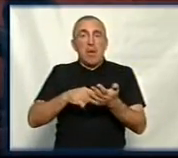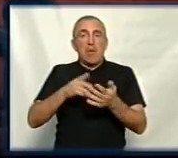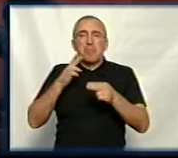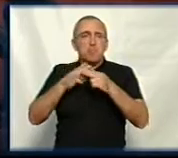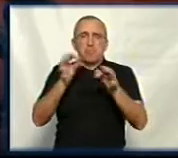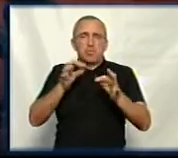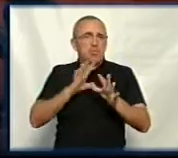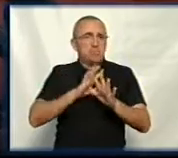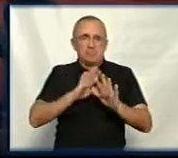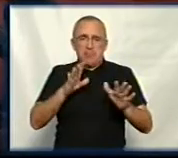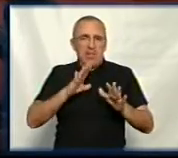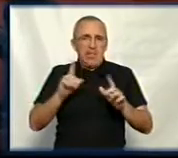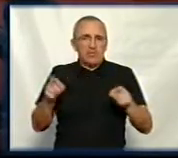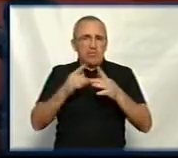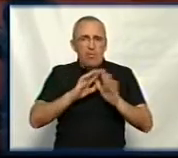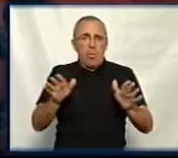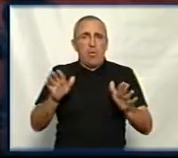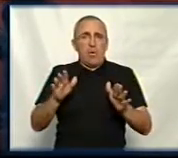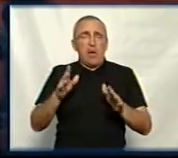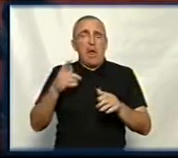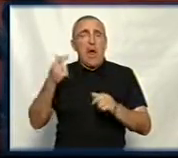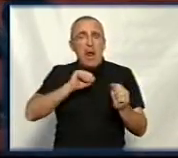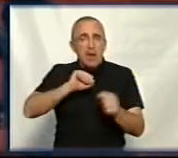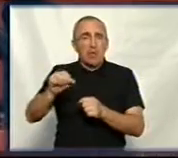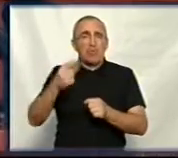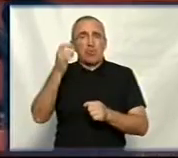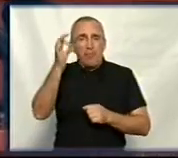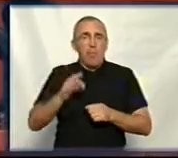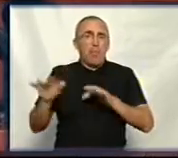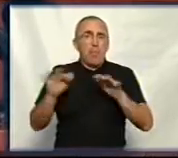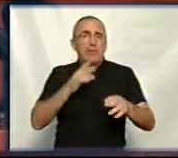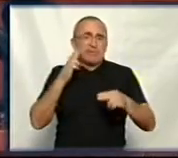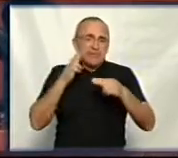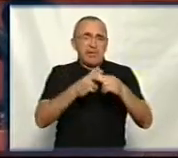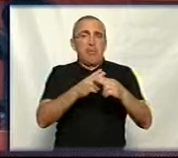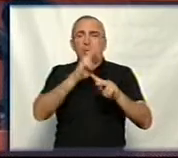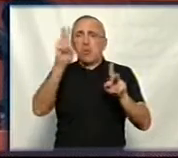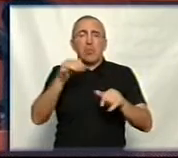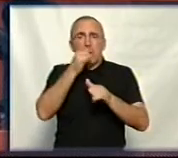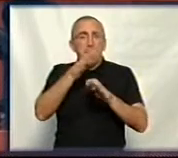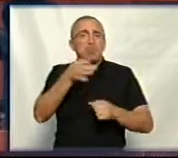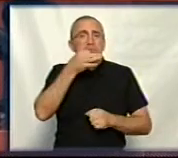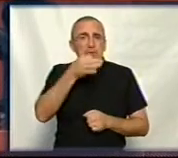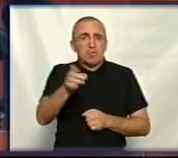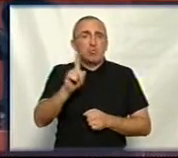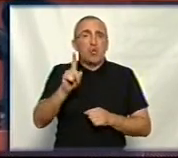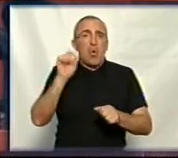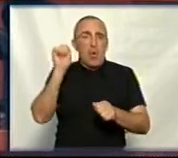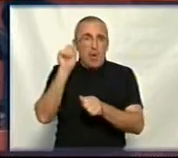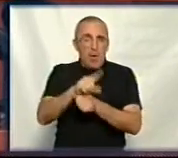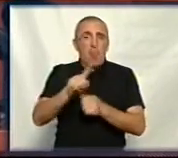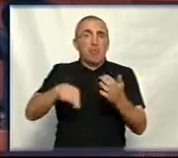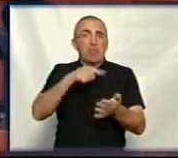воно дозволяє зробити гарантованим 100% цей процес заборони. Вже ніхто не може сказати, що розпорядження